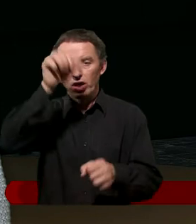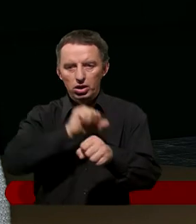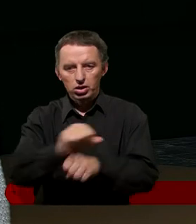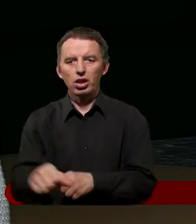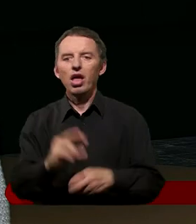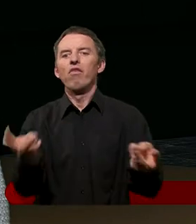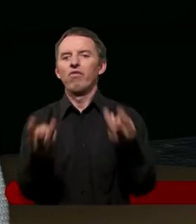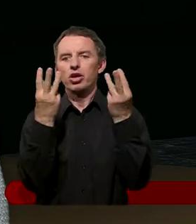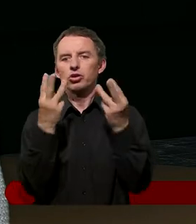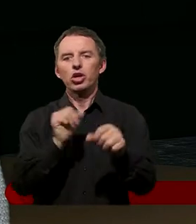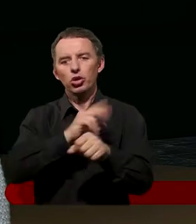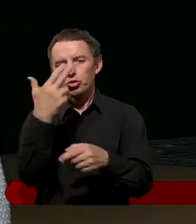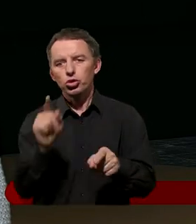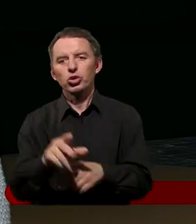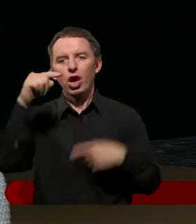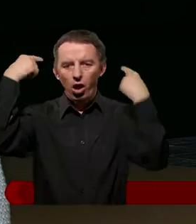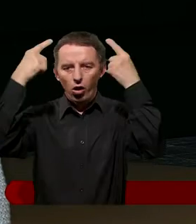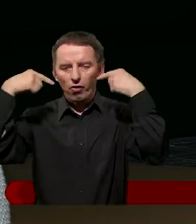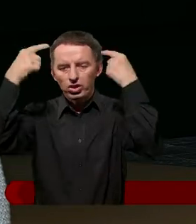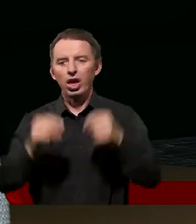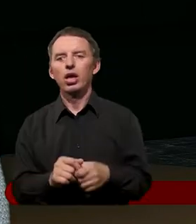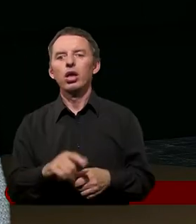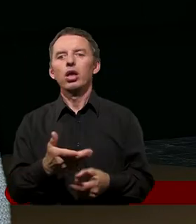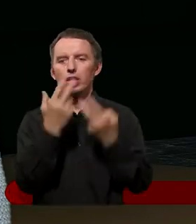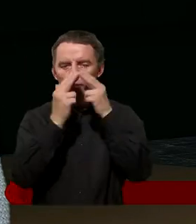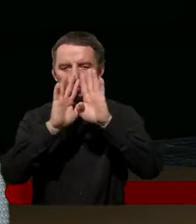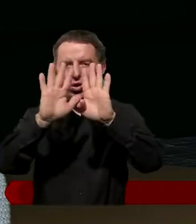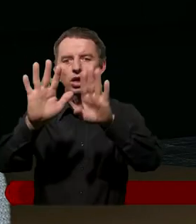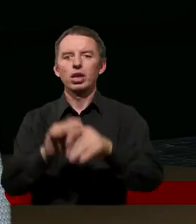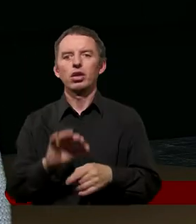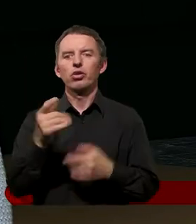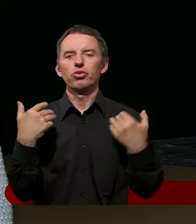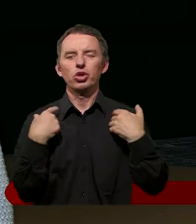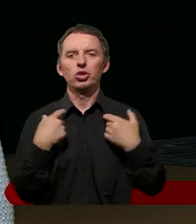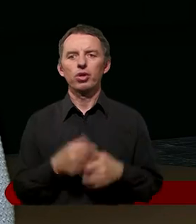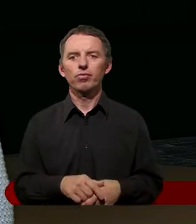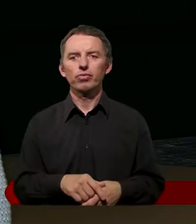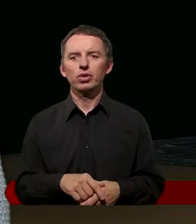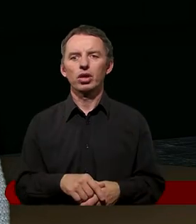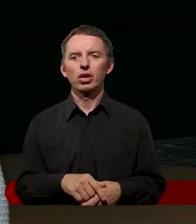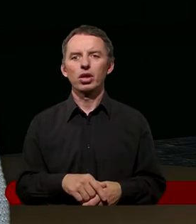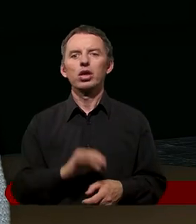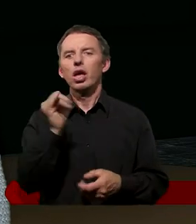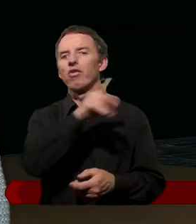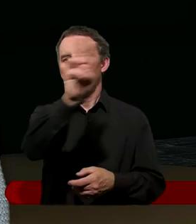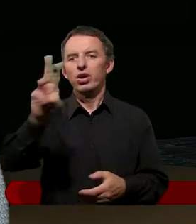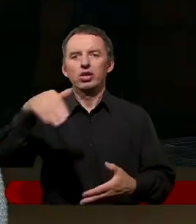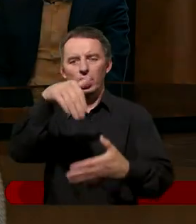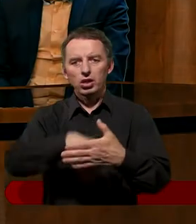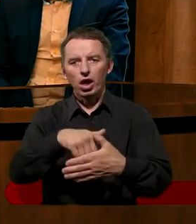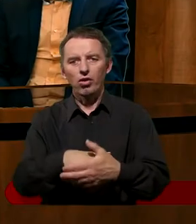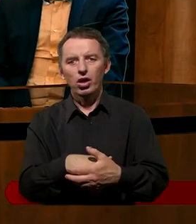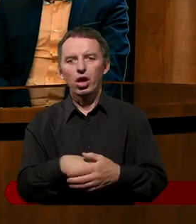jest ważniejszy niż owca. Czyli tutaj przedstawia im, pokazuje, zobaczcie, jak Wy się zachowujecie,